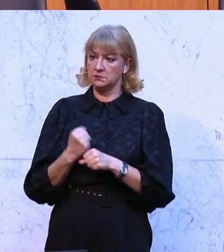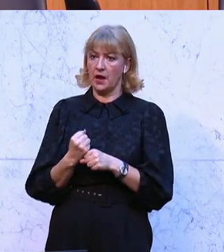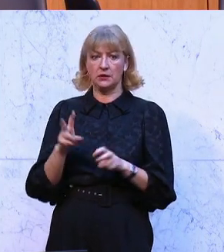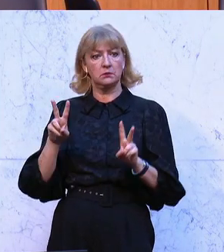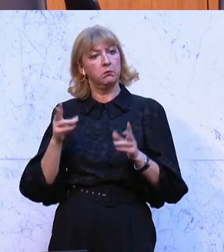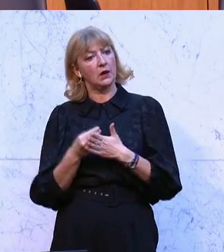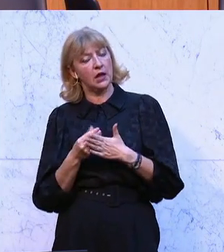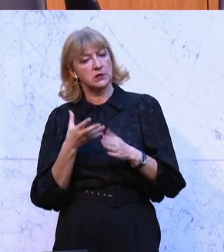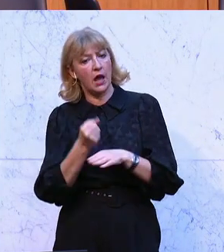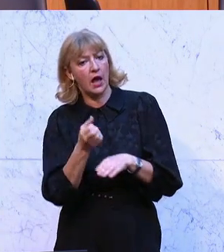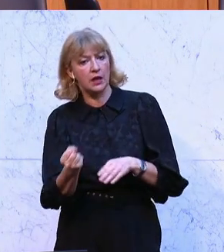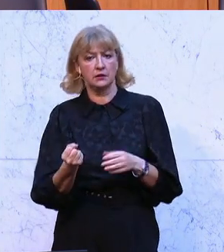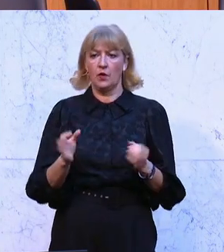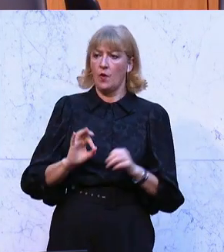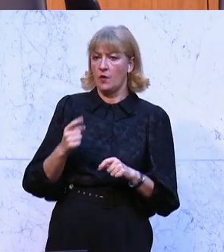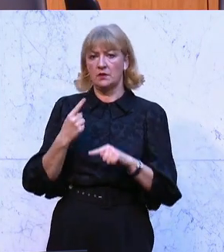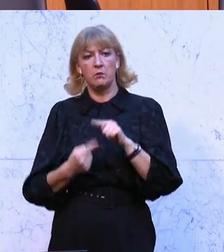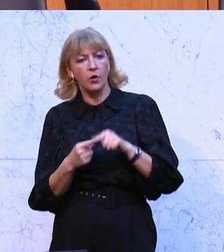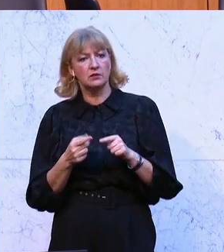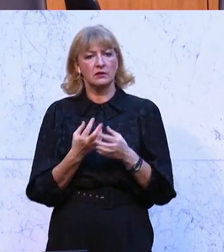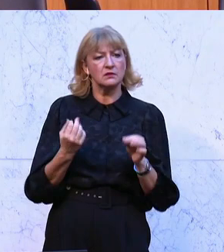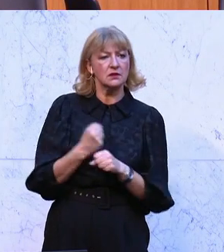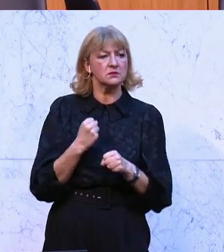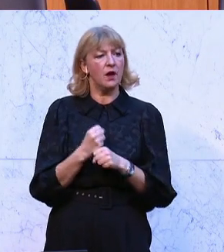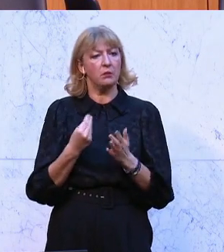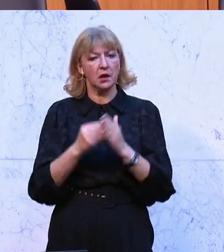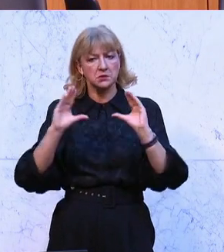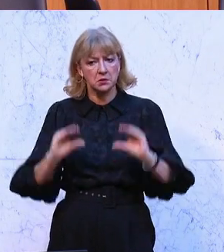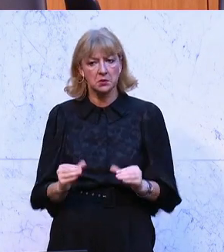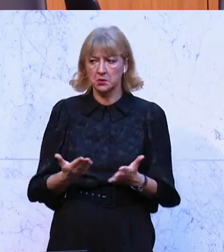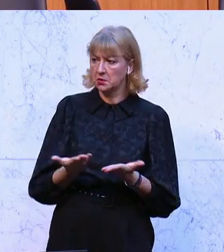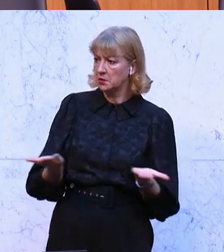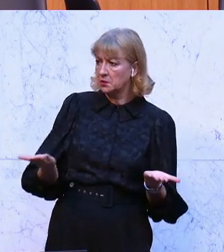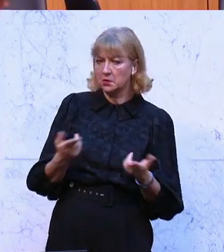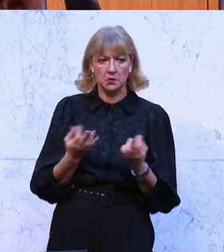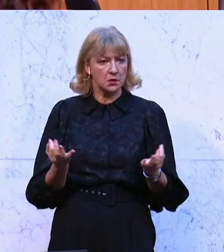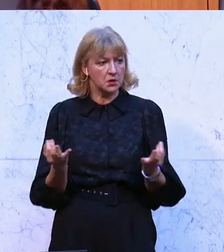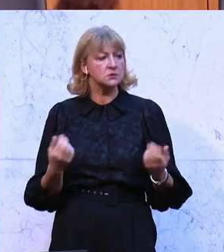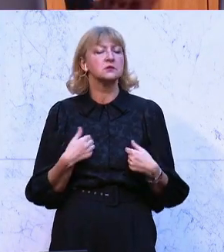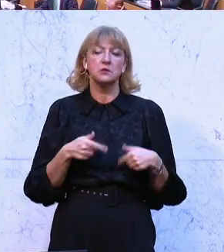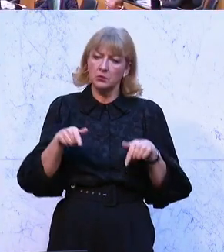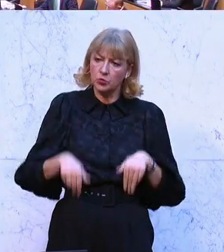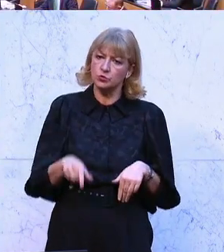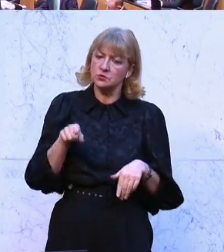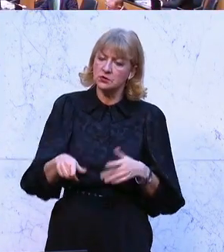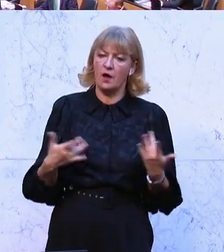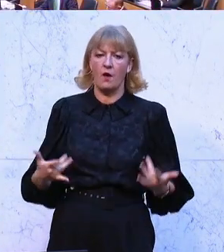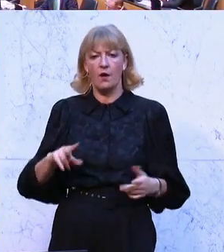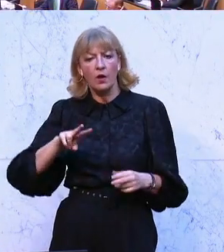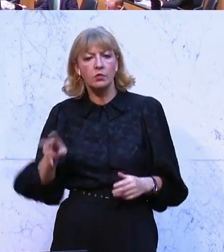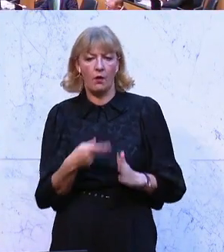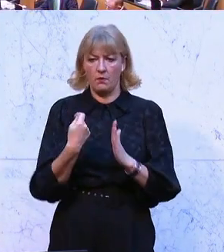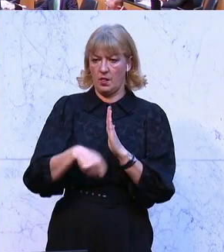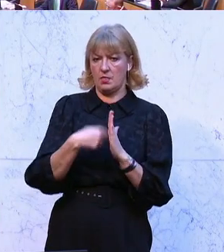Überleitungsbestimmungen für ältere Bedienstete als unzureichend gewertet. Also kommt jetzt eine neue Novelle.